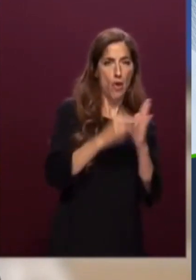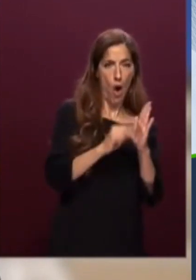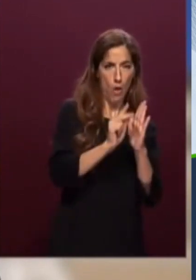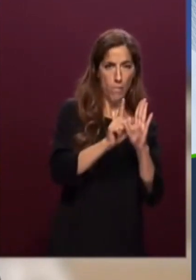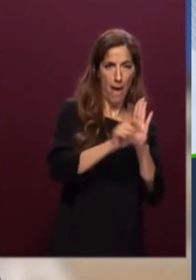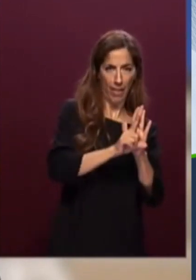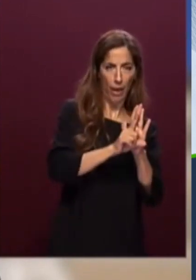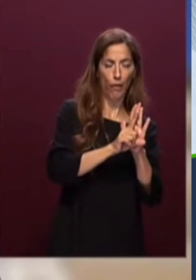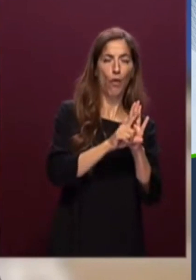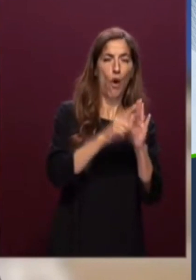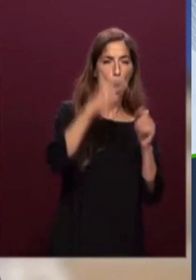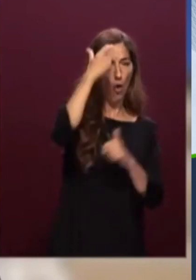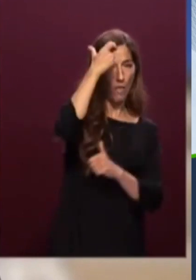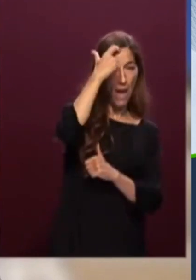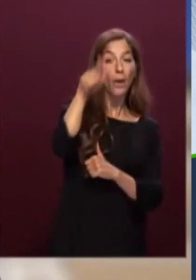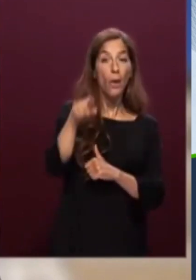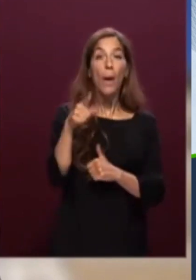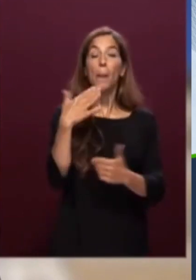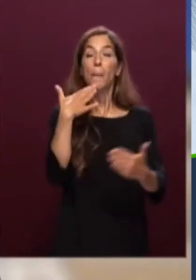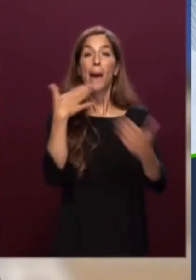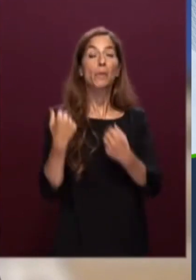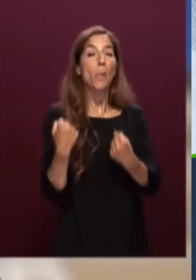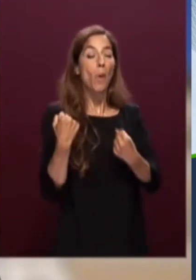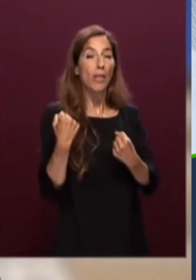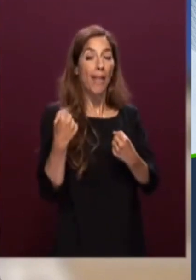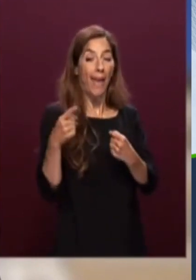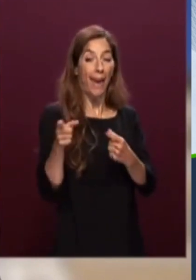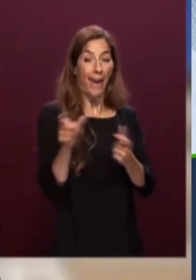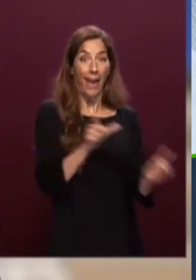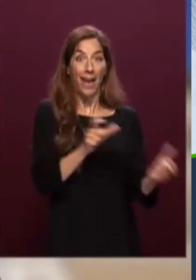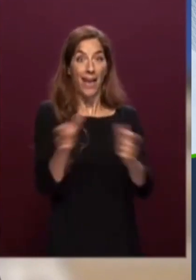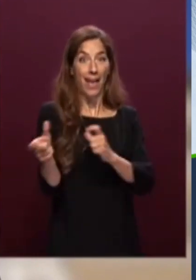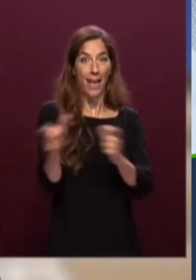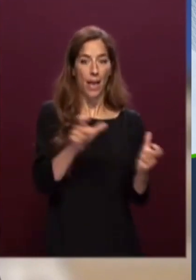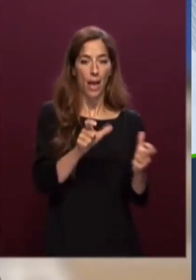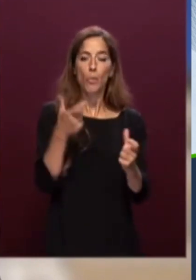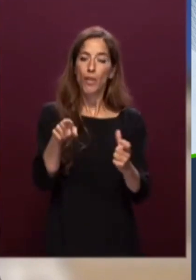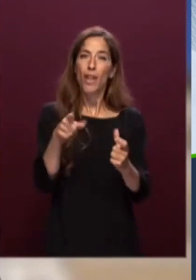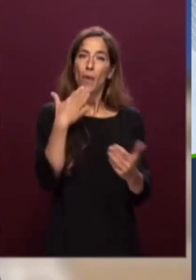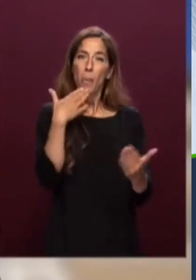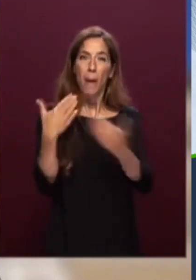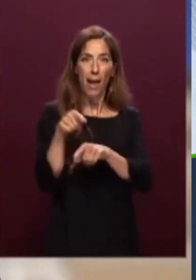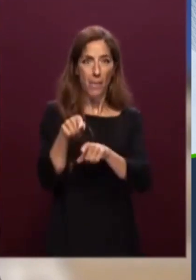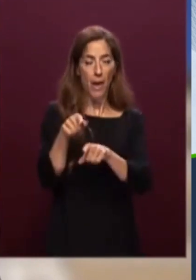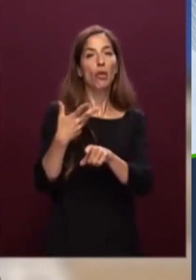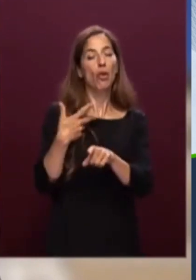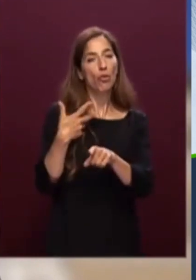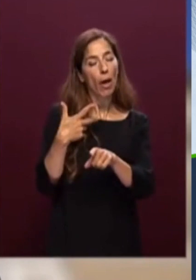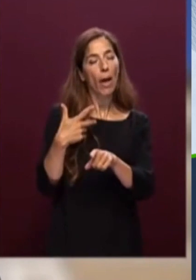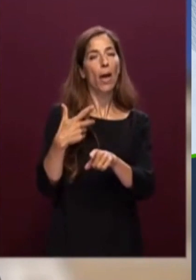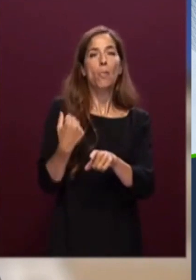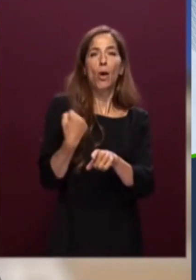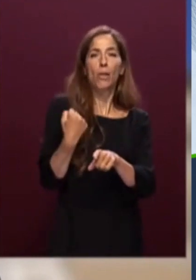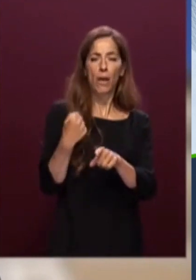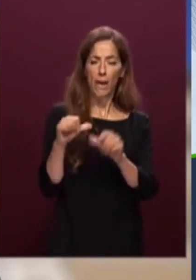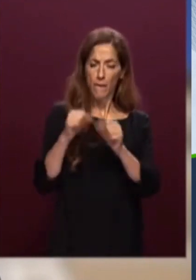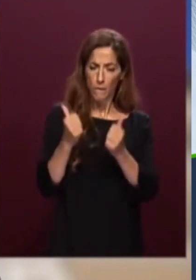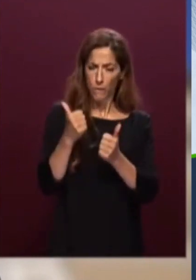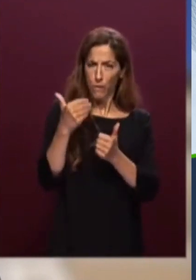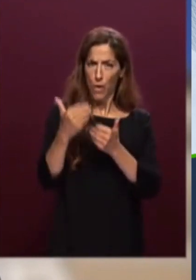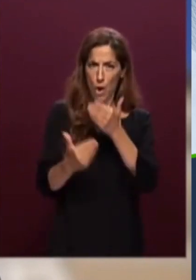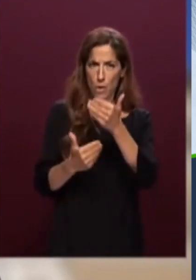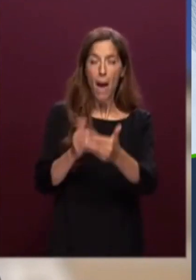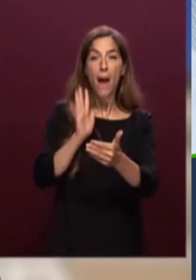'ultimo è quello che più di tutti garantisce con il suo processo formale che vede la partecipazione di una plurità di soggetti